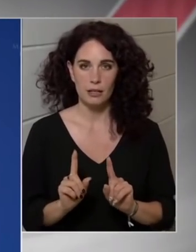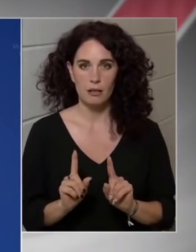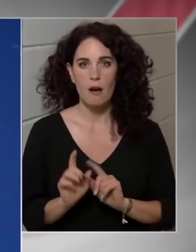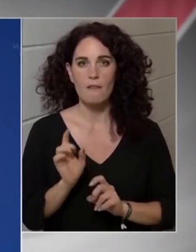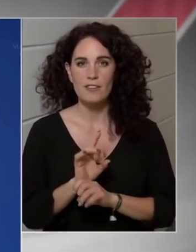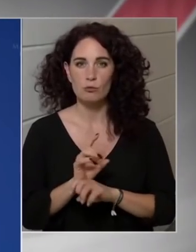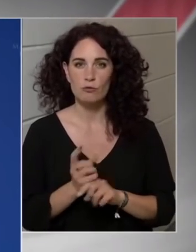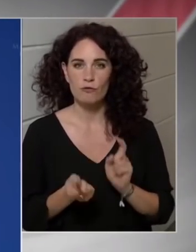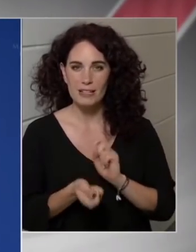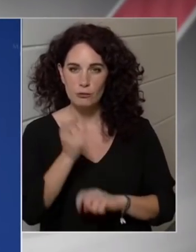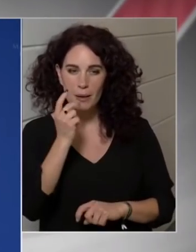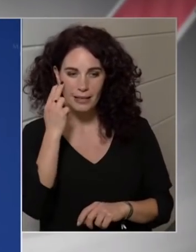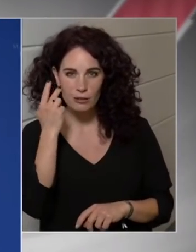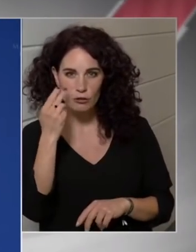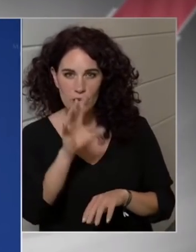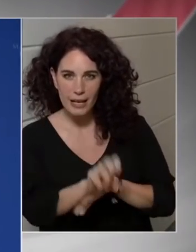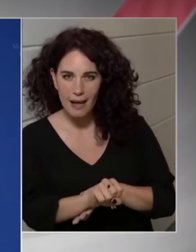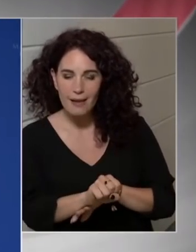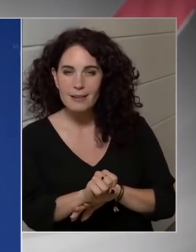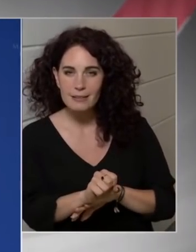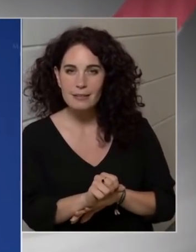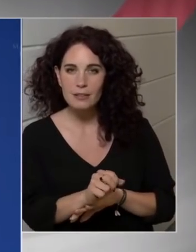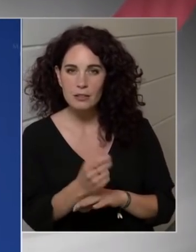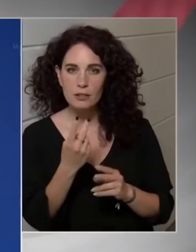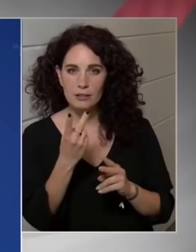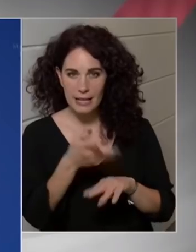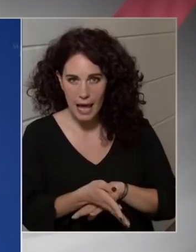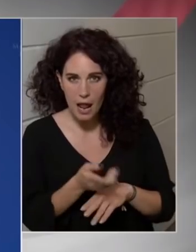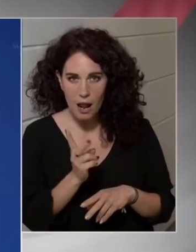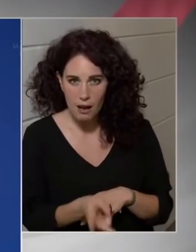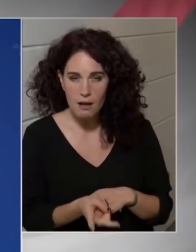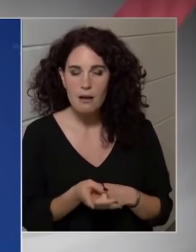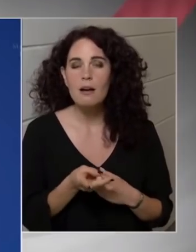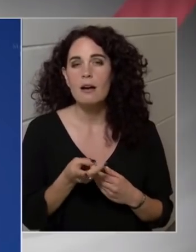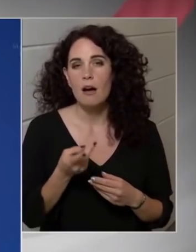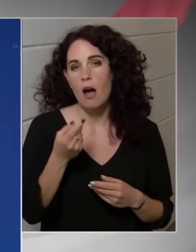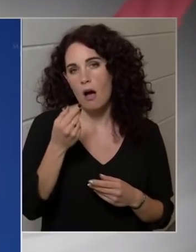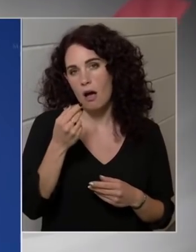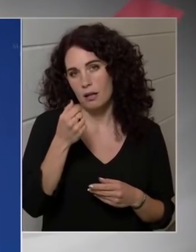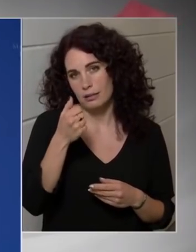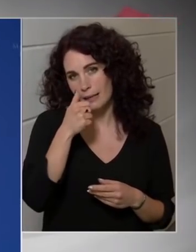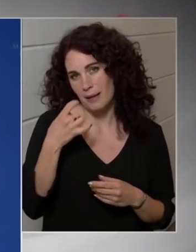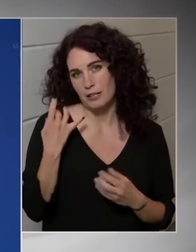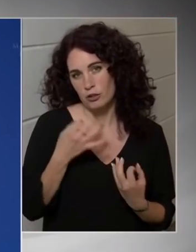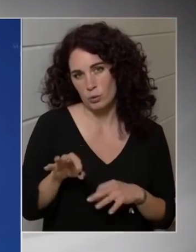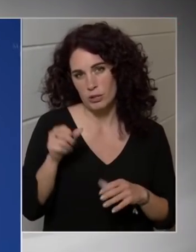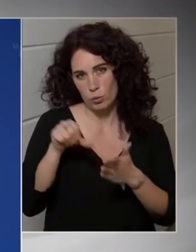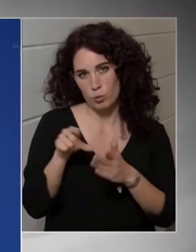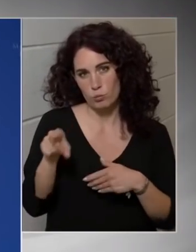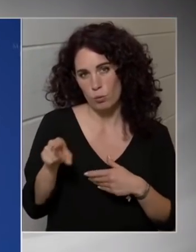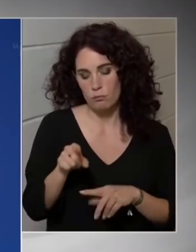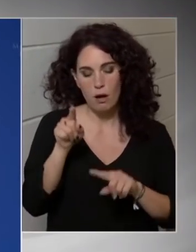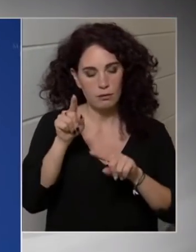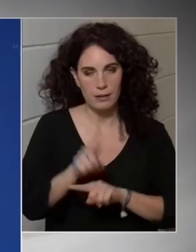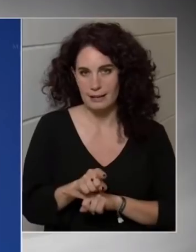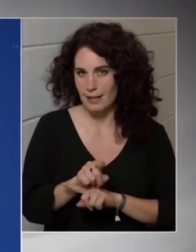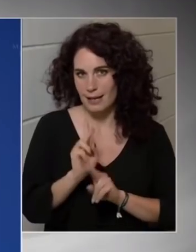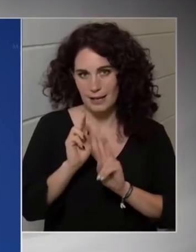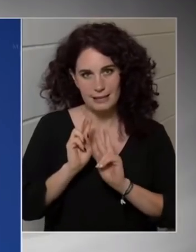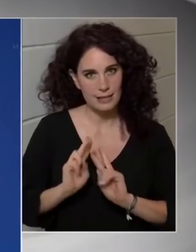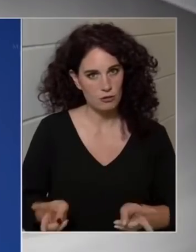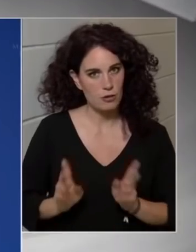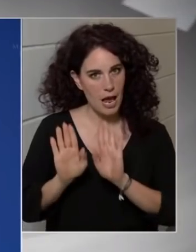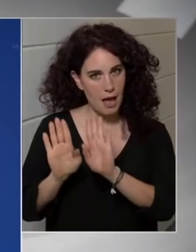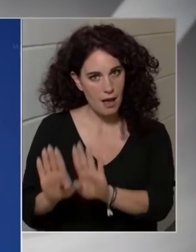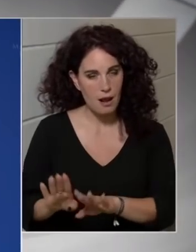felismeréséhez szükséges Magyarországon éppen a Nemzeti Népegészségi Központban rendelkezésre áll, és ami a